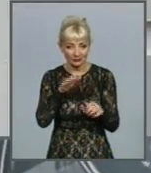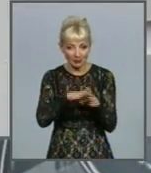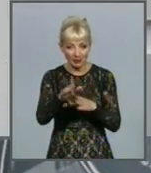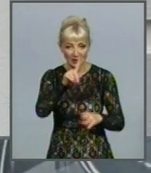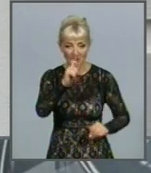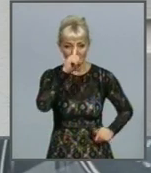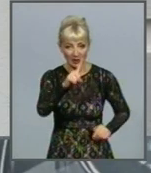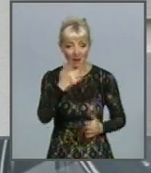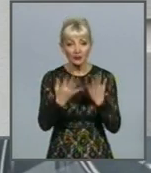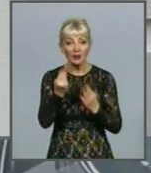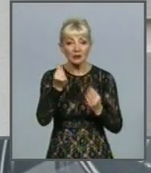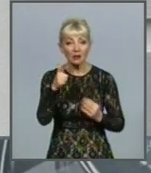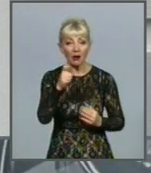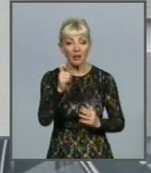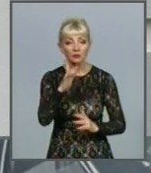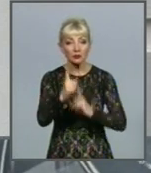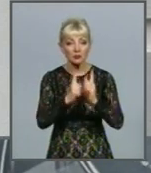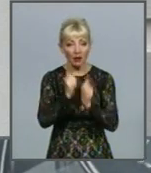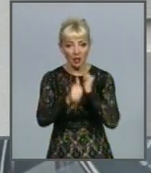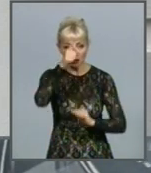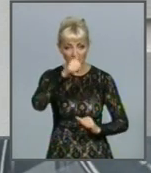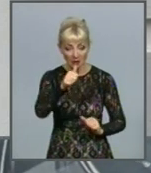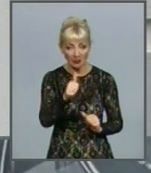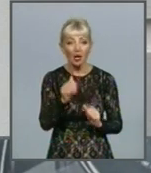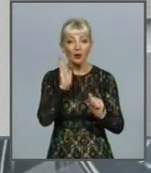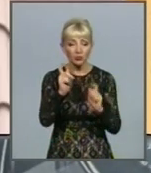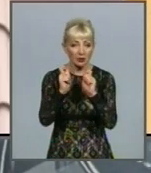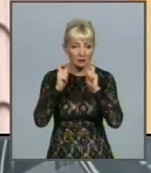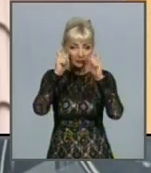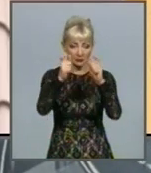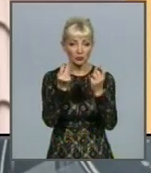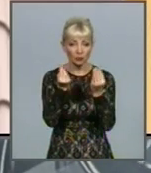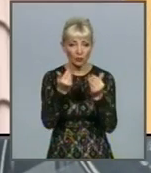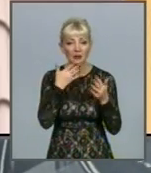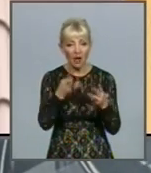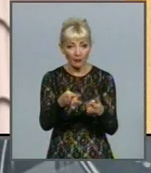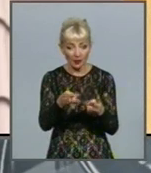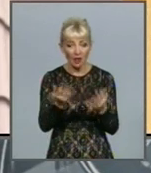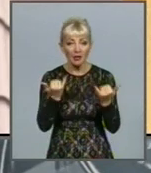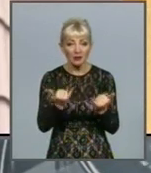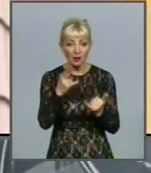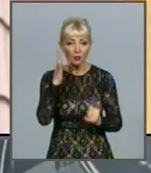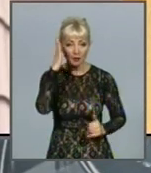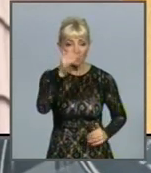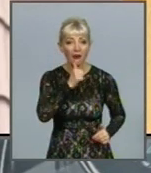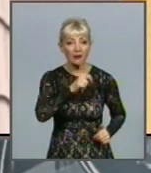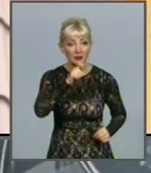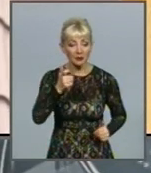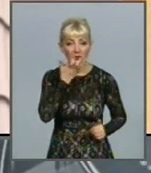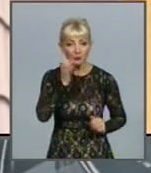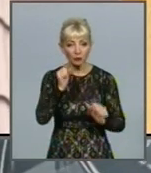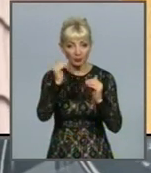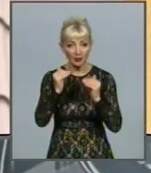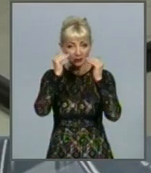Тобто, якщо ціна на газ буде змінюватися щомісячно, відповідно зростатиме і вартість опалення. Наразі, за прогнозами експертів, тепло може